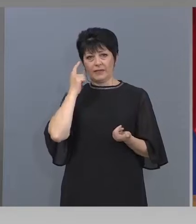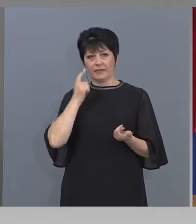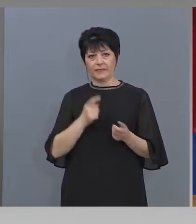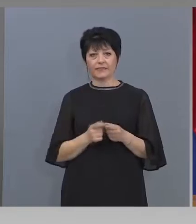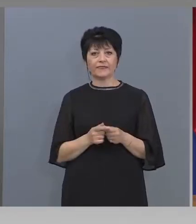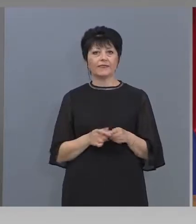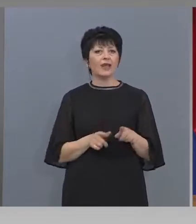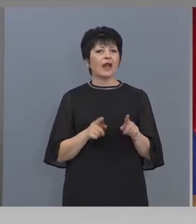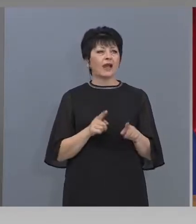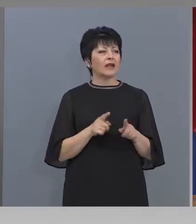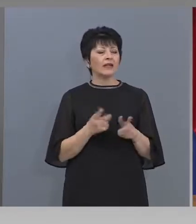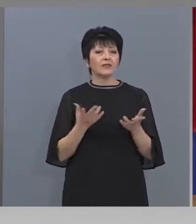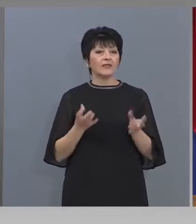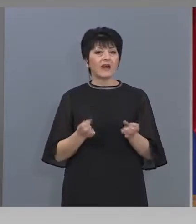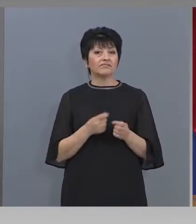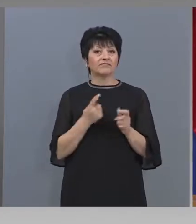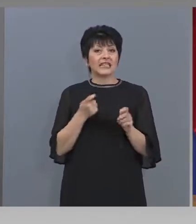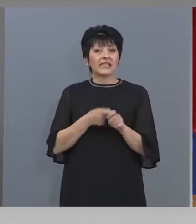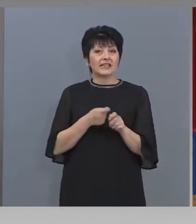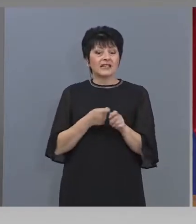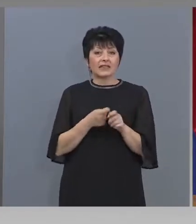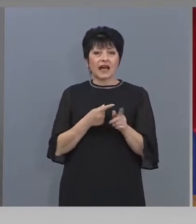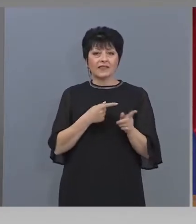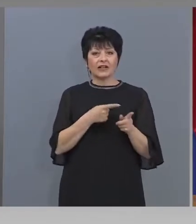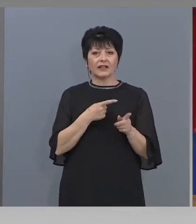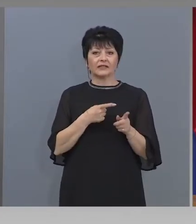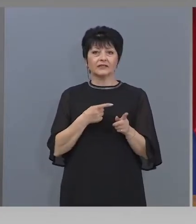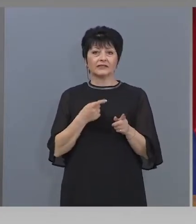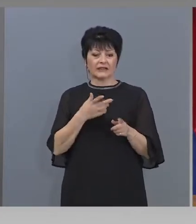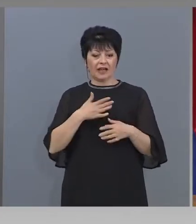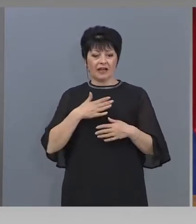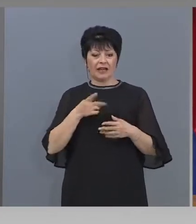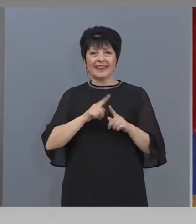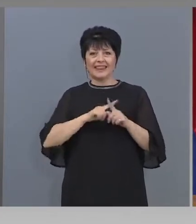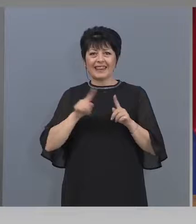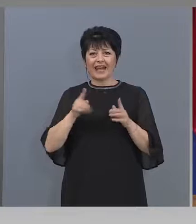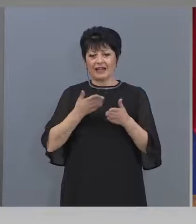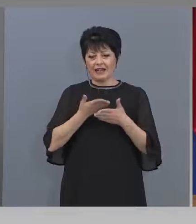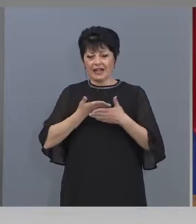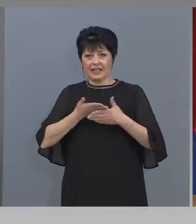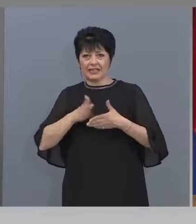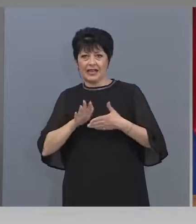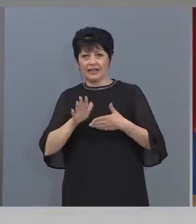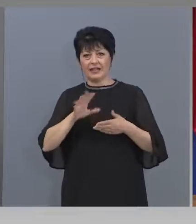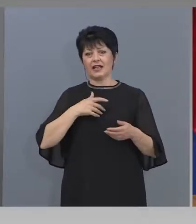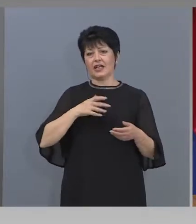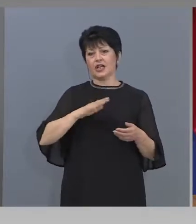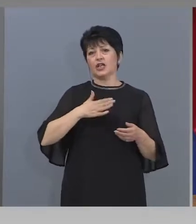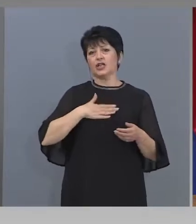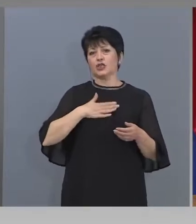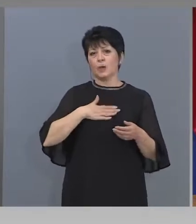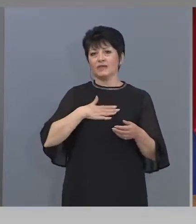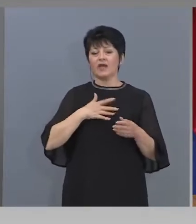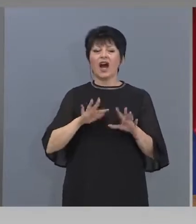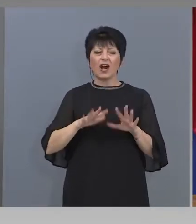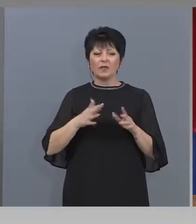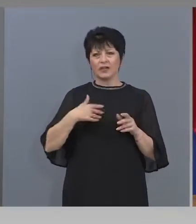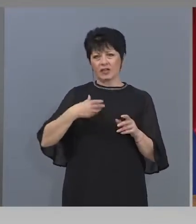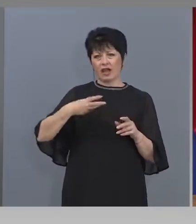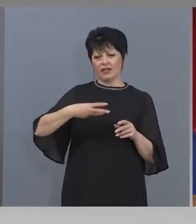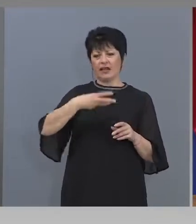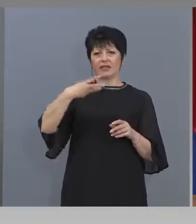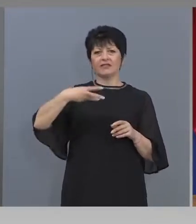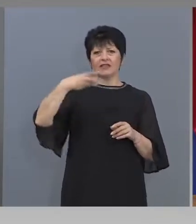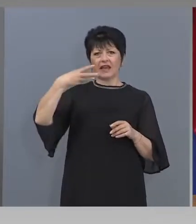И това създава неделимостта на неговата собствено създава. Той, ако беше на третият аж, приема, да му